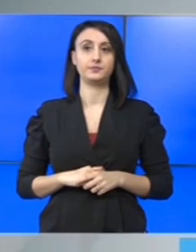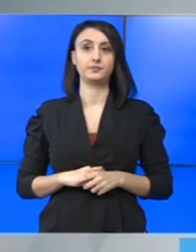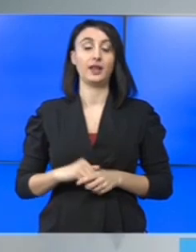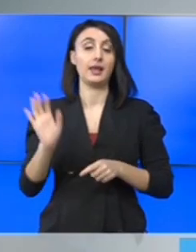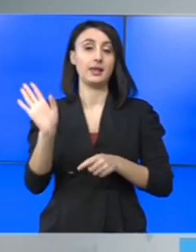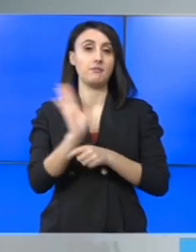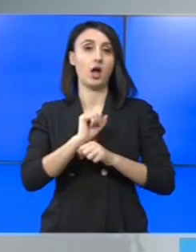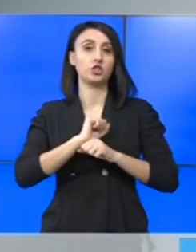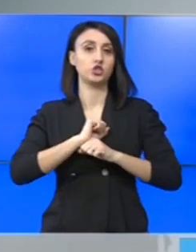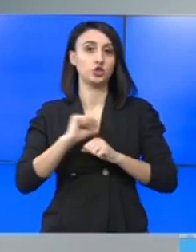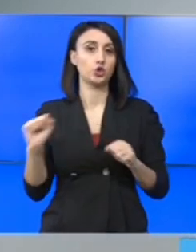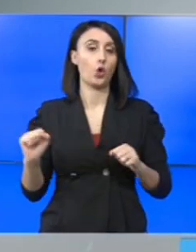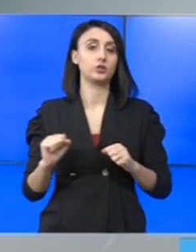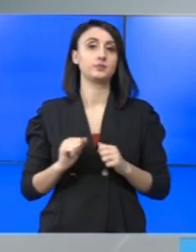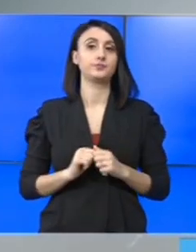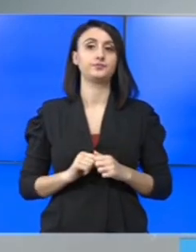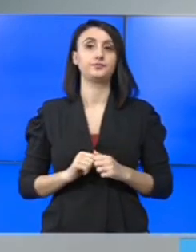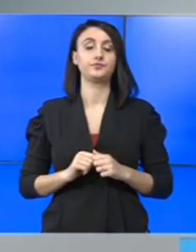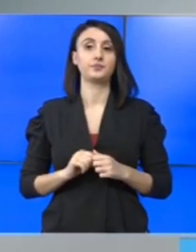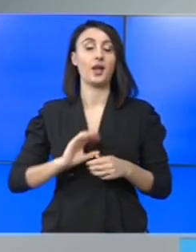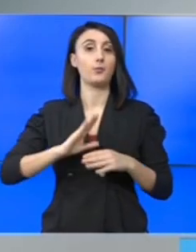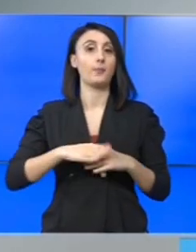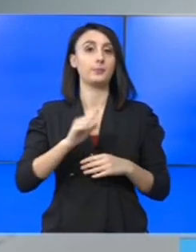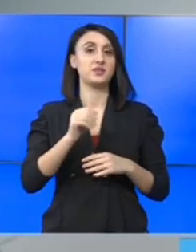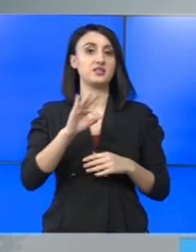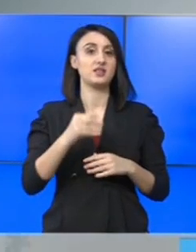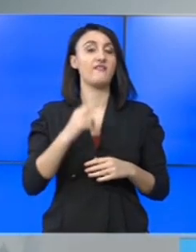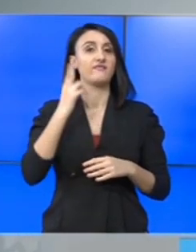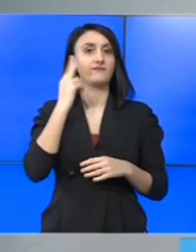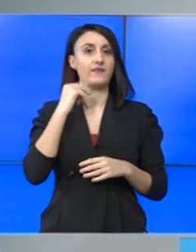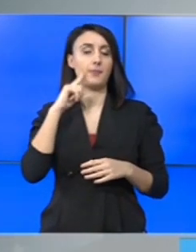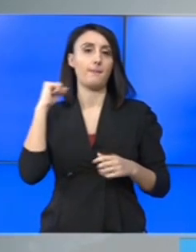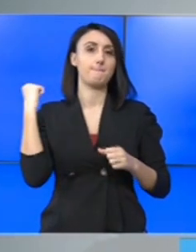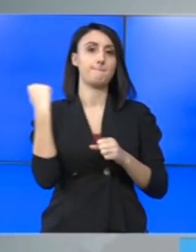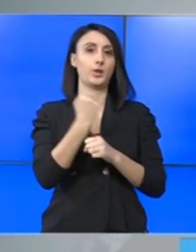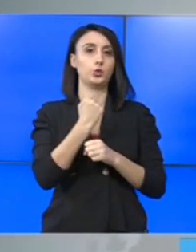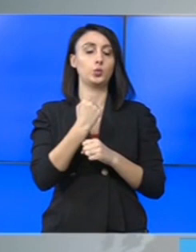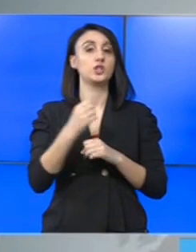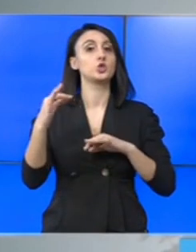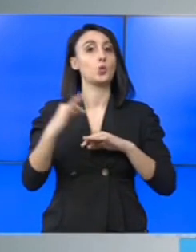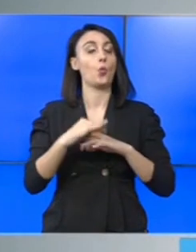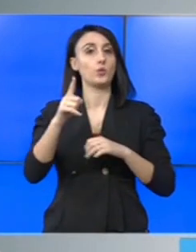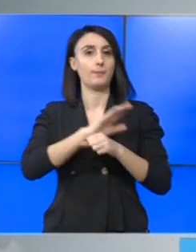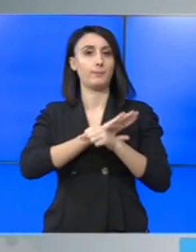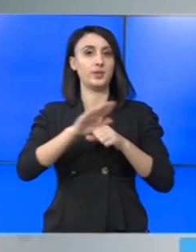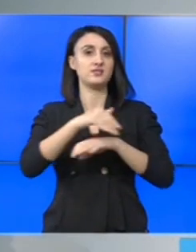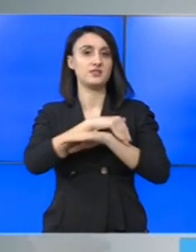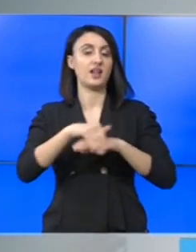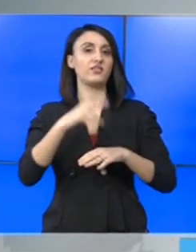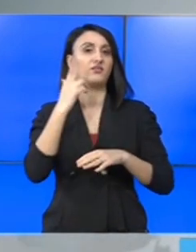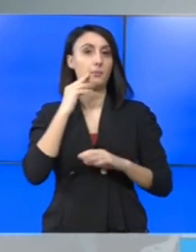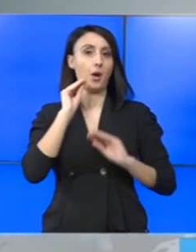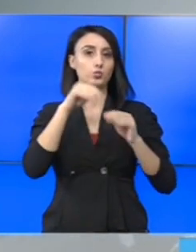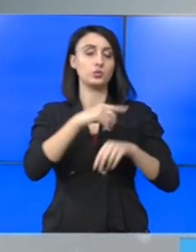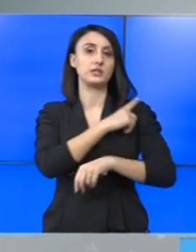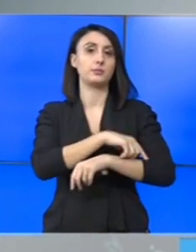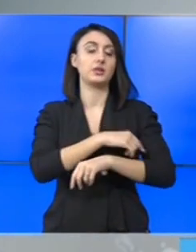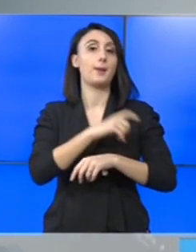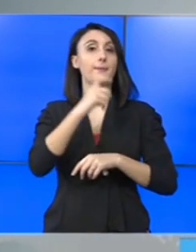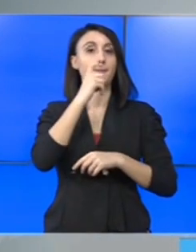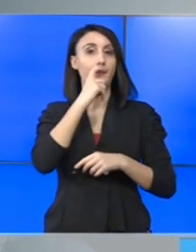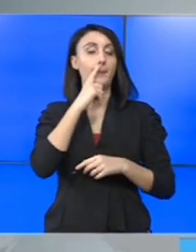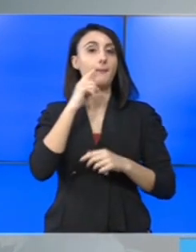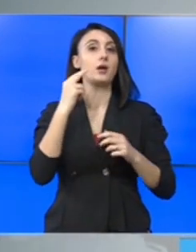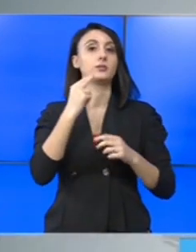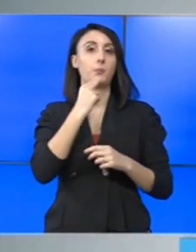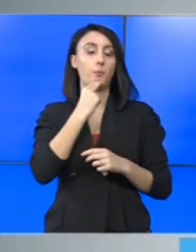Imaginii șocante în localitatea Bistrițeană-Telciu. O femeie a fost nopită în bătaie de soț în plină stradă. Victima a ajuns la spital, iar bărbatul